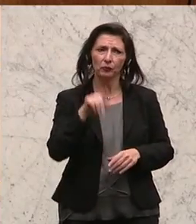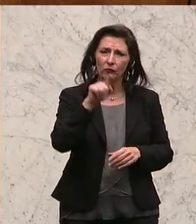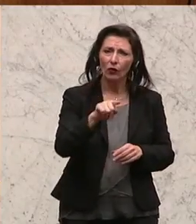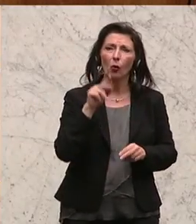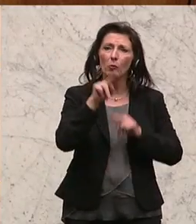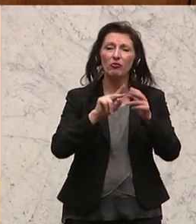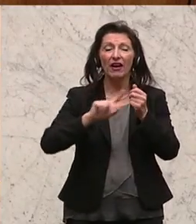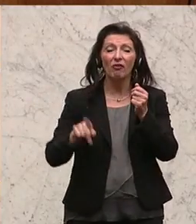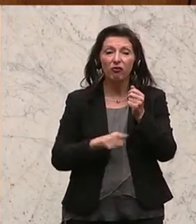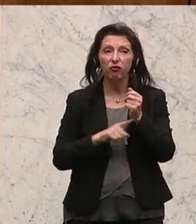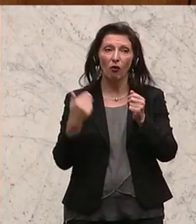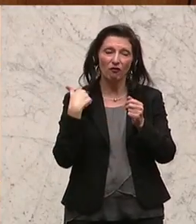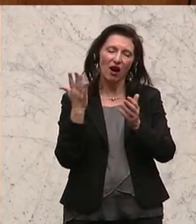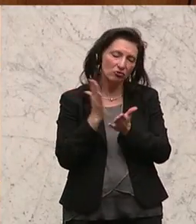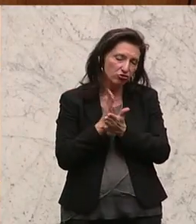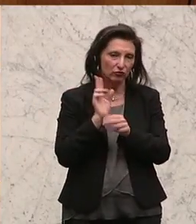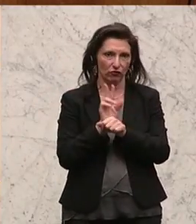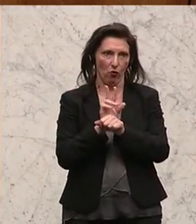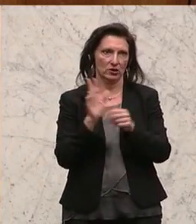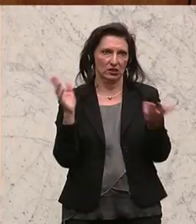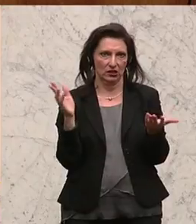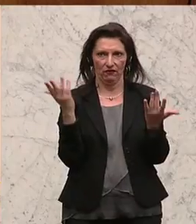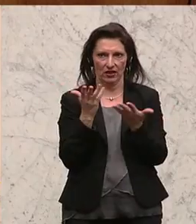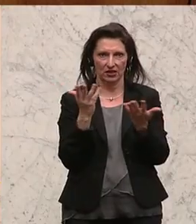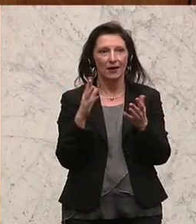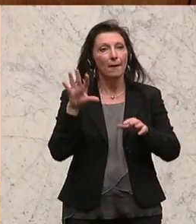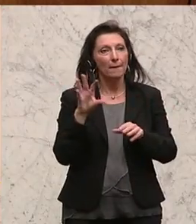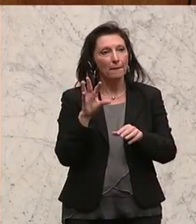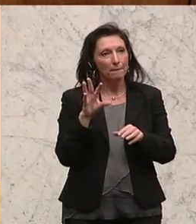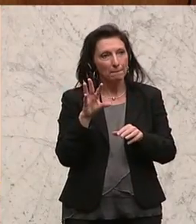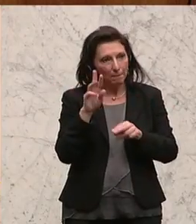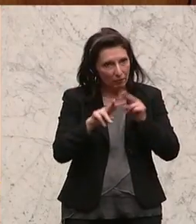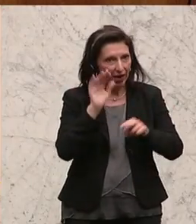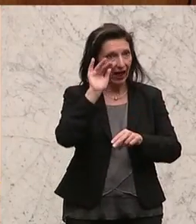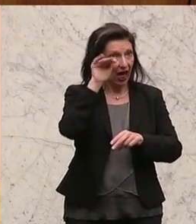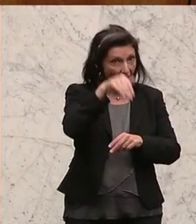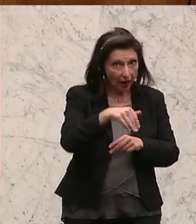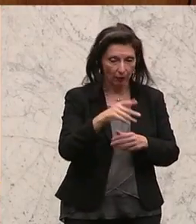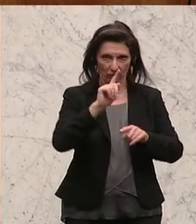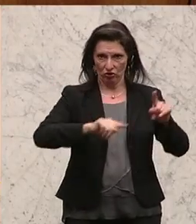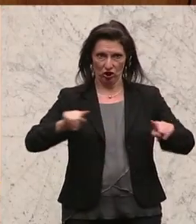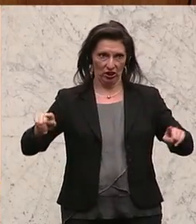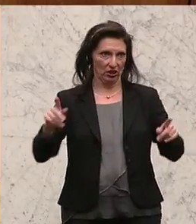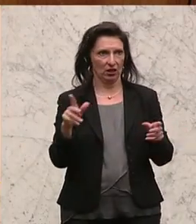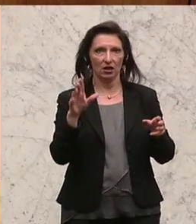Pflegefonds darauf geachtet, dass auch die Mitarbeiterinnen und Mitarbeiter in den Pflegeheimen, in den Einrichtungen